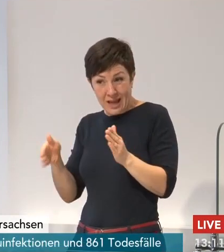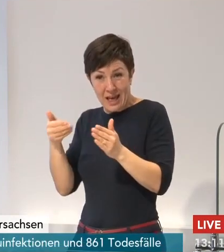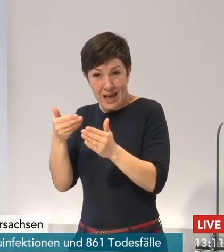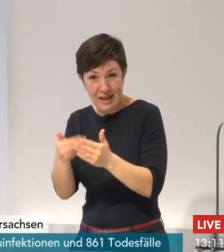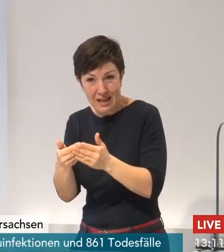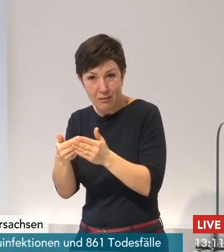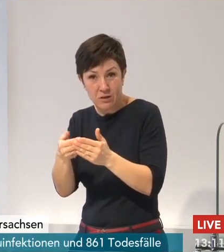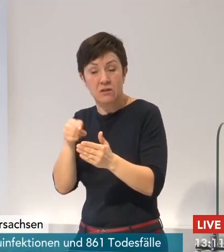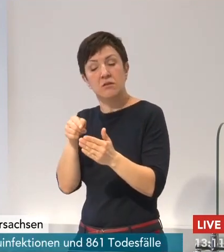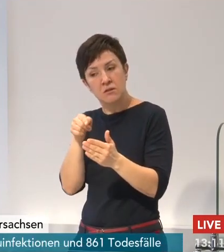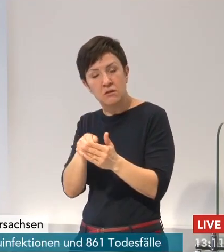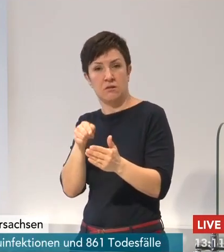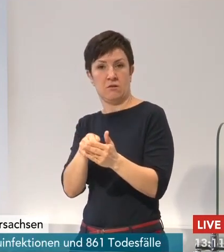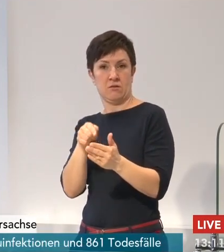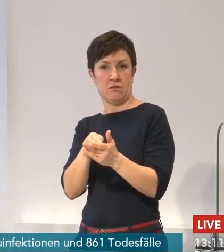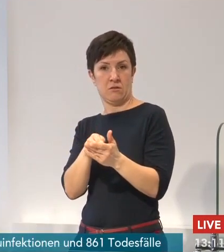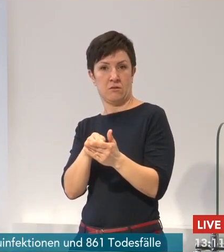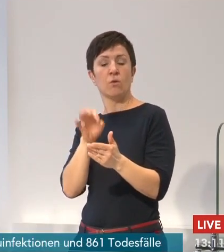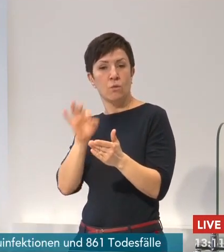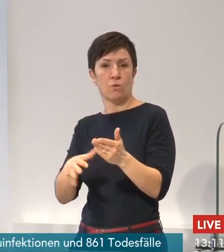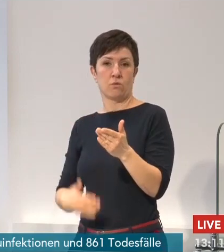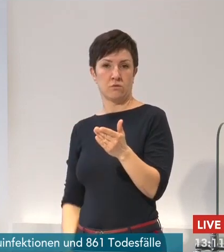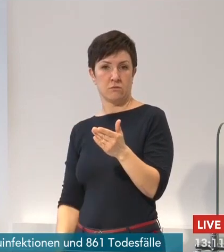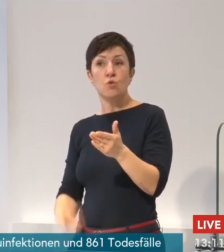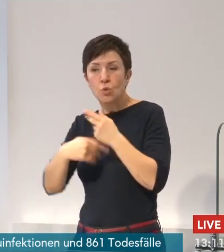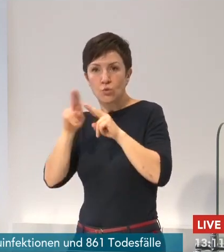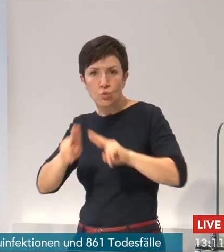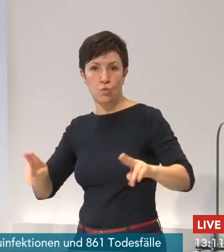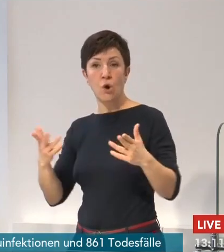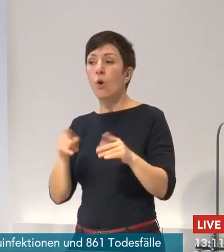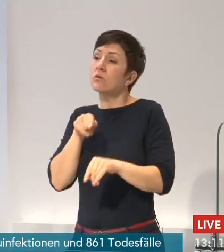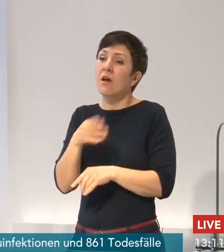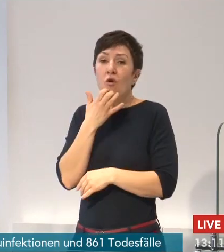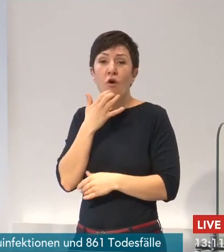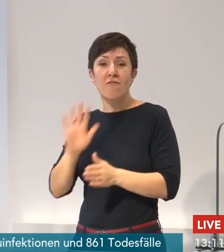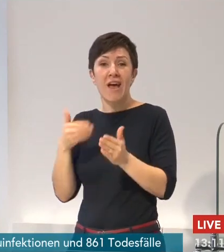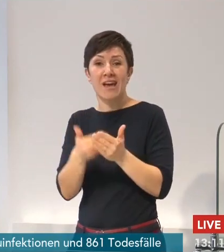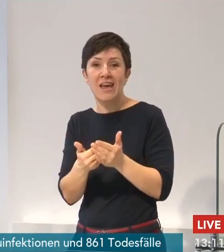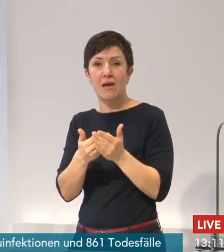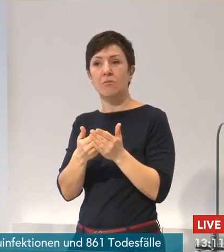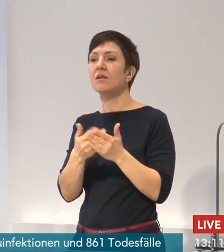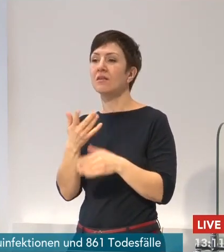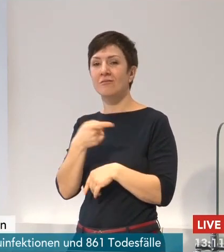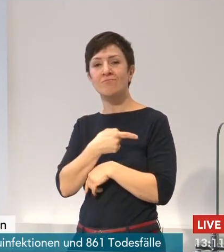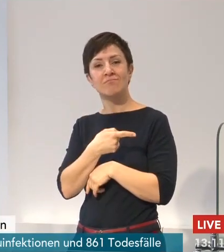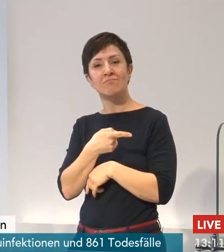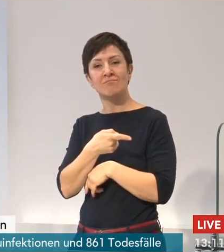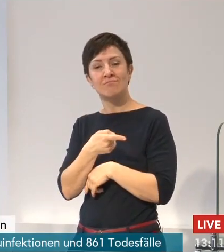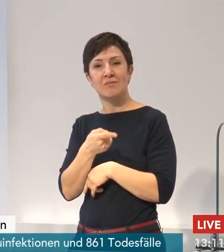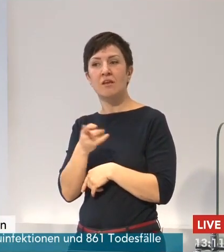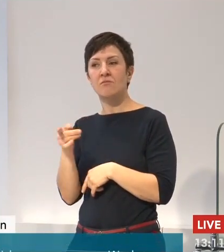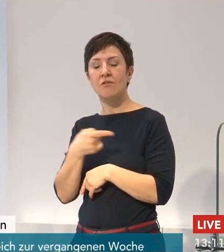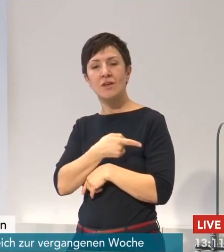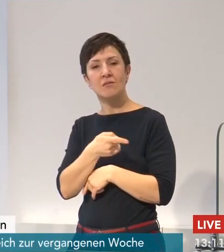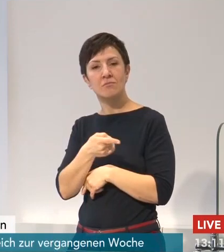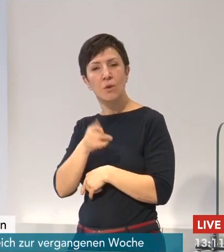denen ich insbesondere auch hoffe, dass sie, naja, eine breite Übereinstimmung ergeben. Denn das will ich schon abschließend sagen, wir